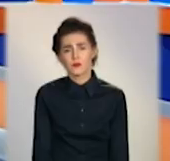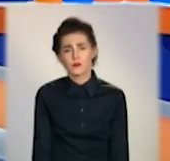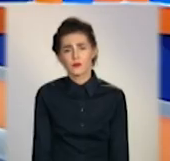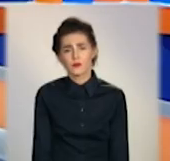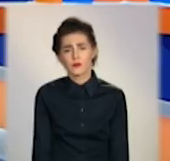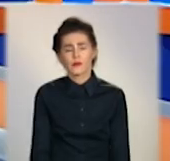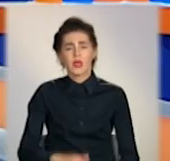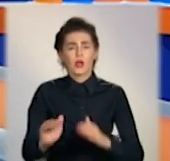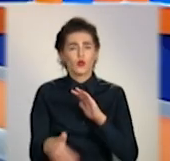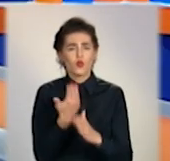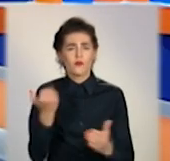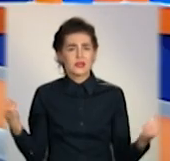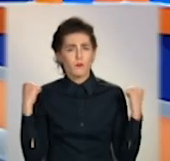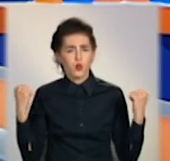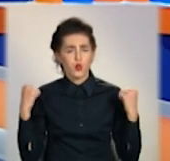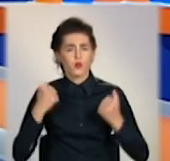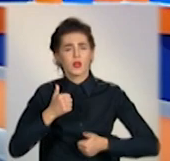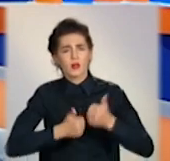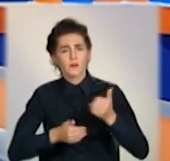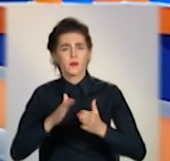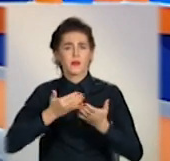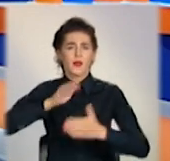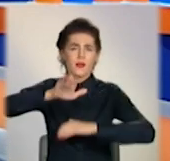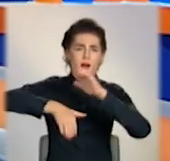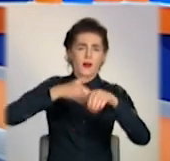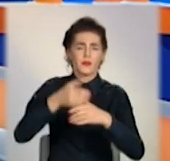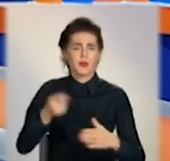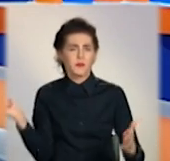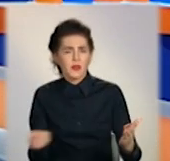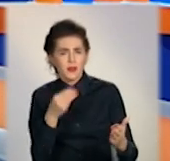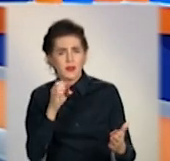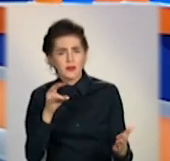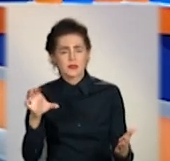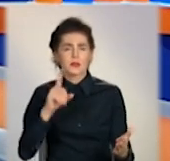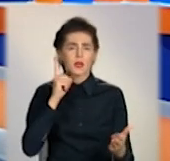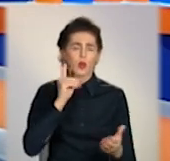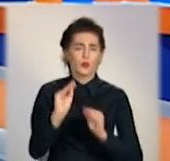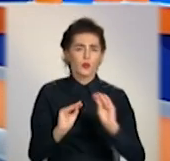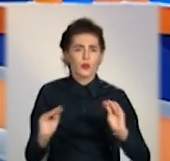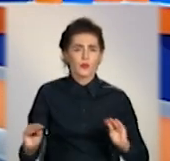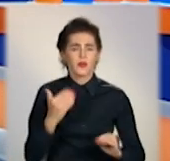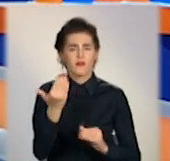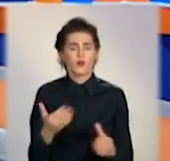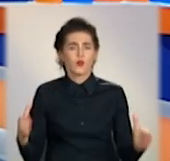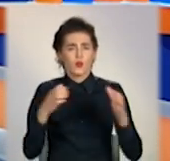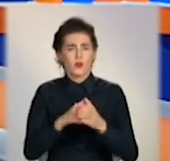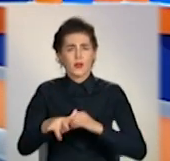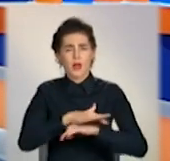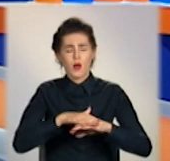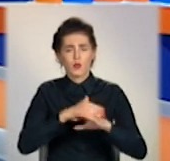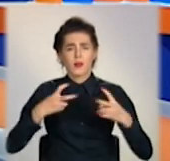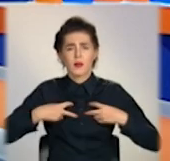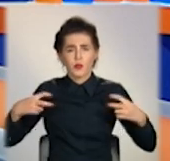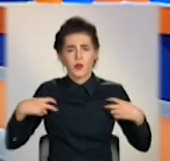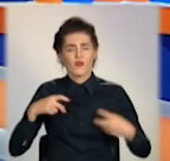Нові спортивні тренажери, лазанки, тенісний стіл та зелені насадження. За підтримки народних депутатів України